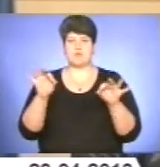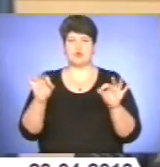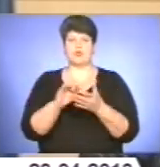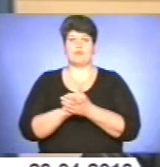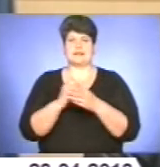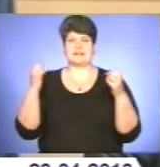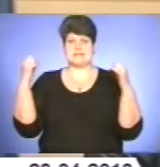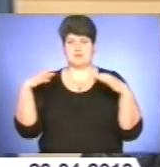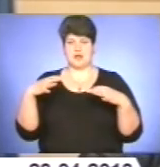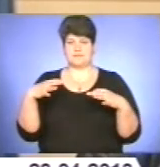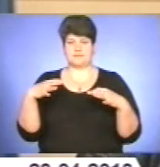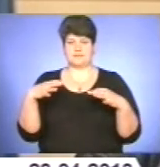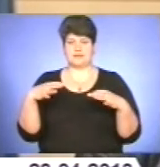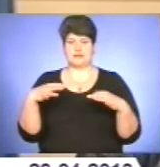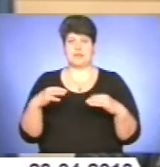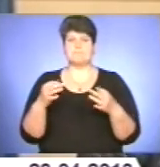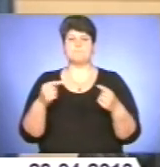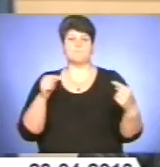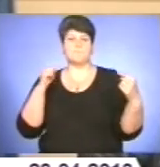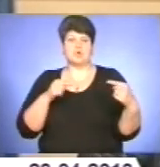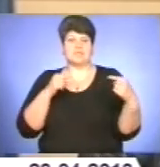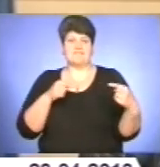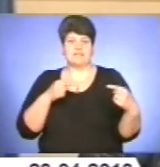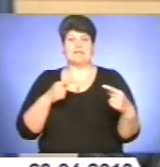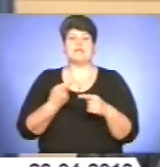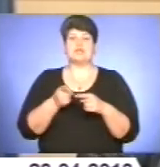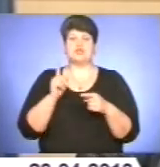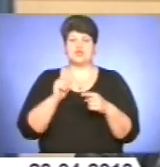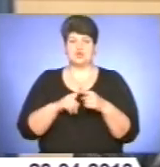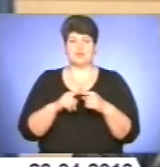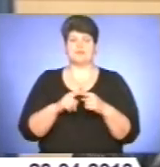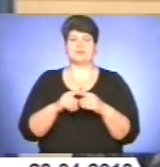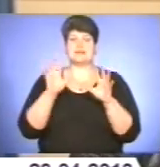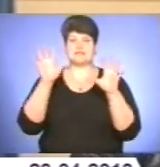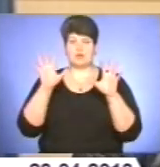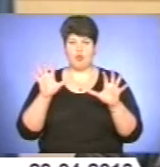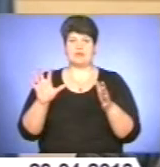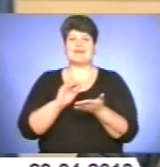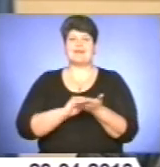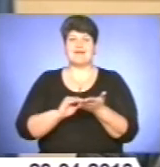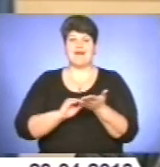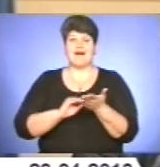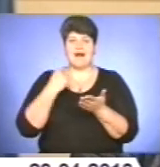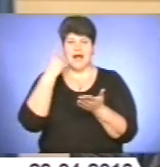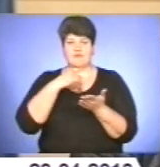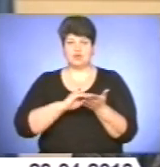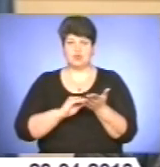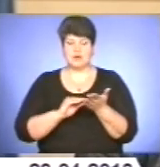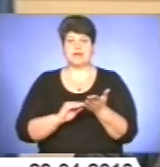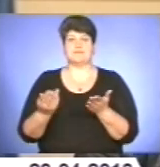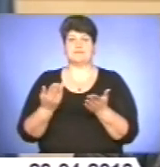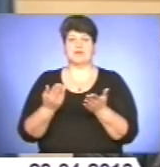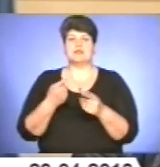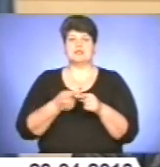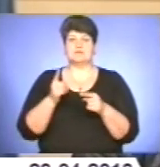І противники прийняття цього закону, і автори останньої редакції закону про свободу